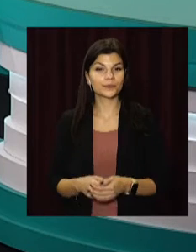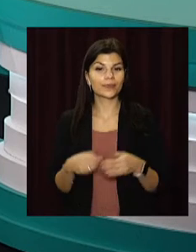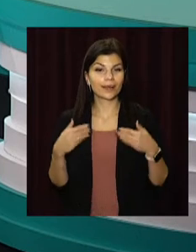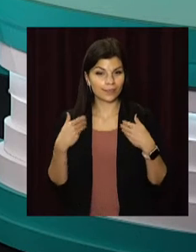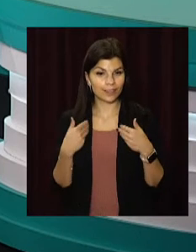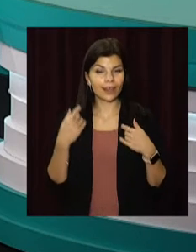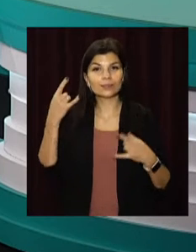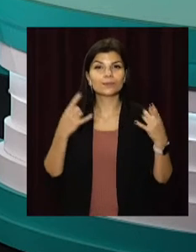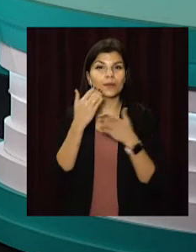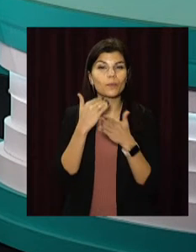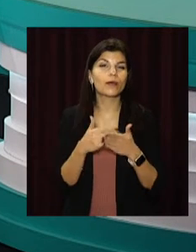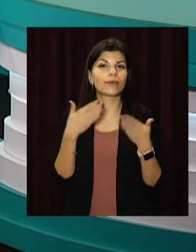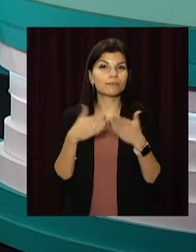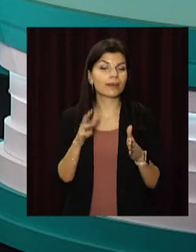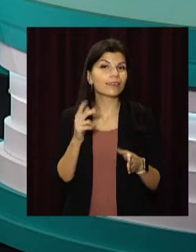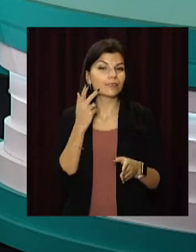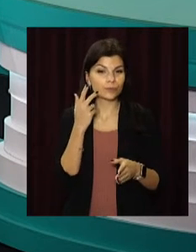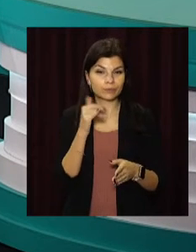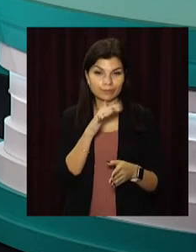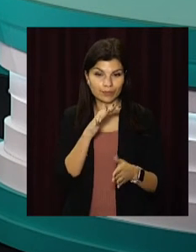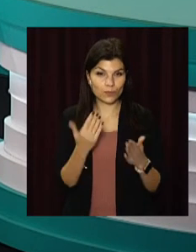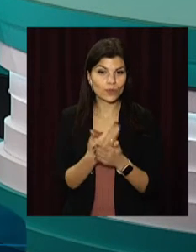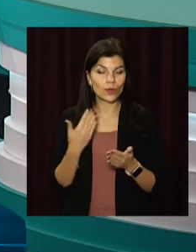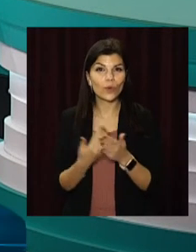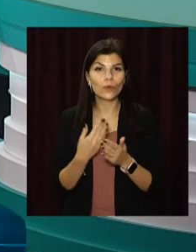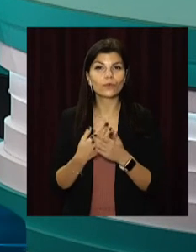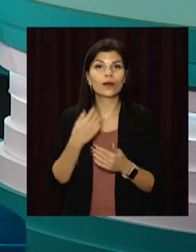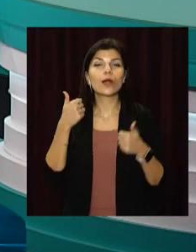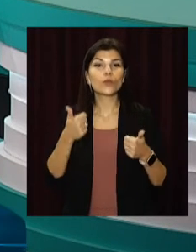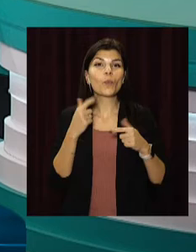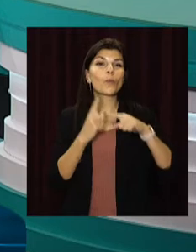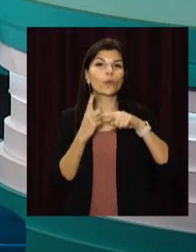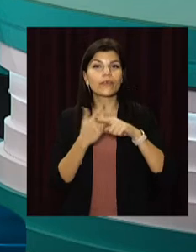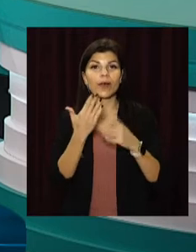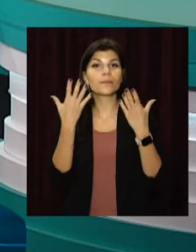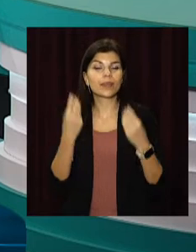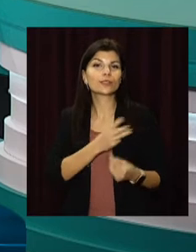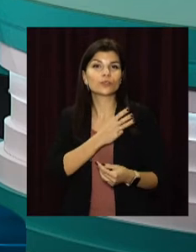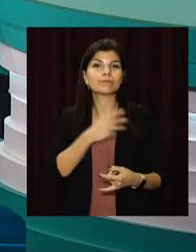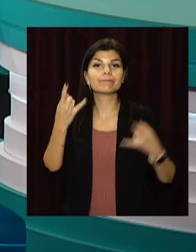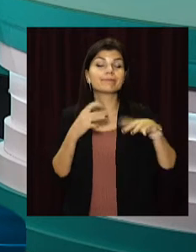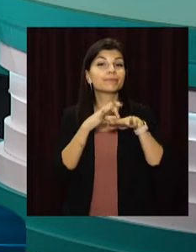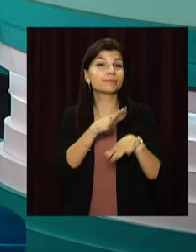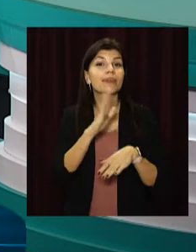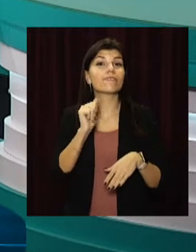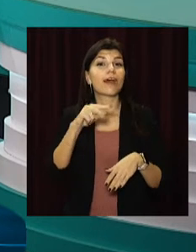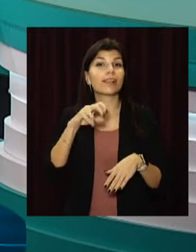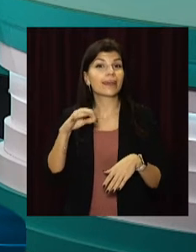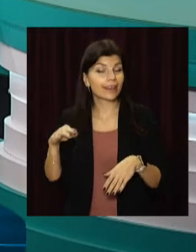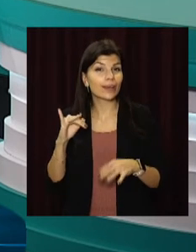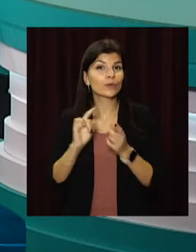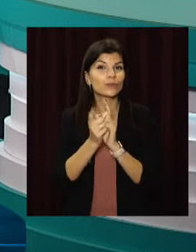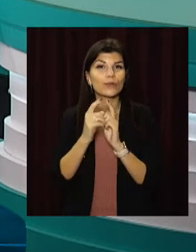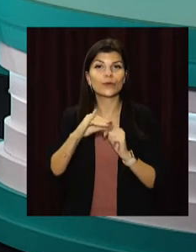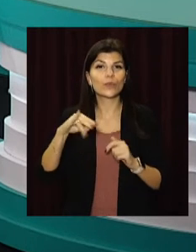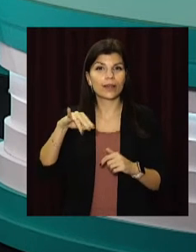Вітаю! З вами телеканал «Відкритий» і, як завжди, о цій порі новини. Доброго та позитивного дня вам бажають Валерія Майна та сурдоперекладачка